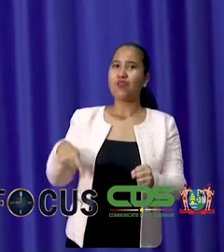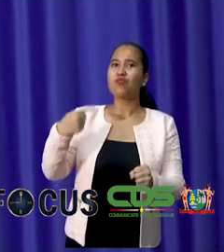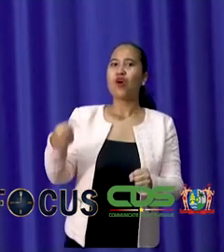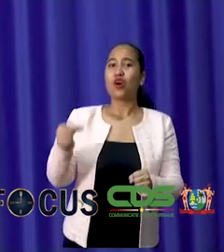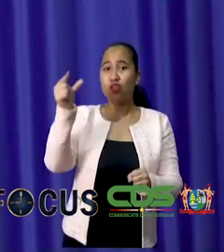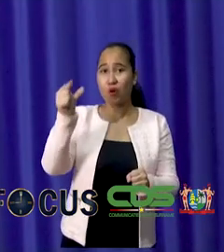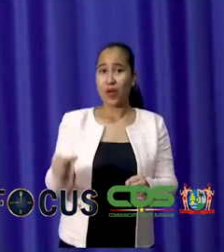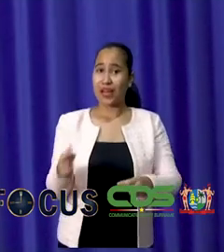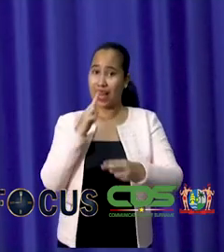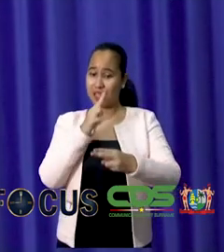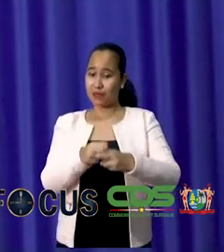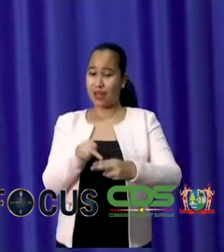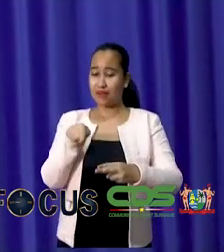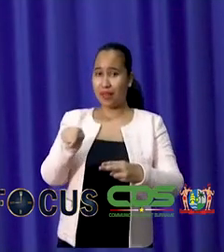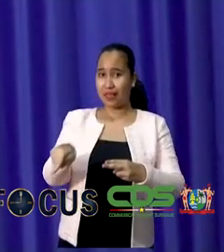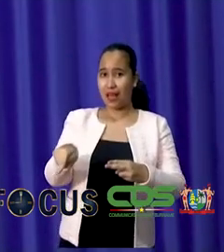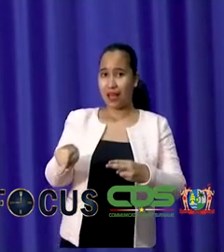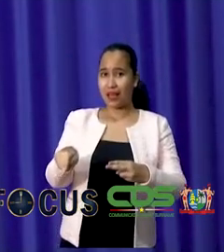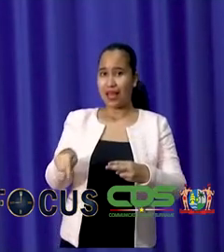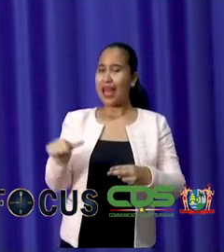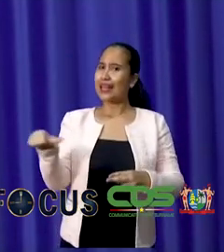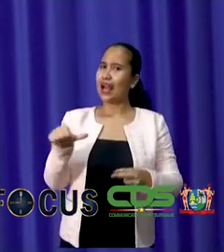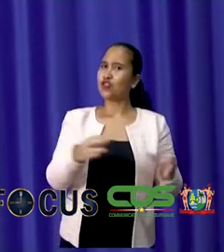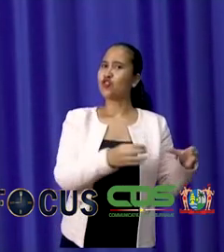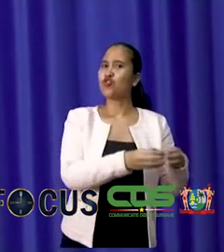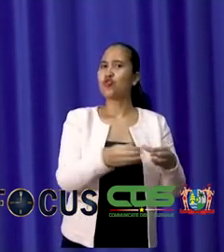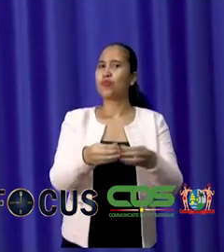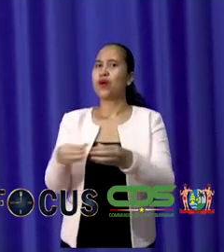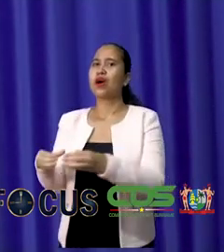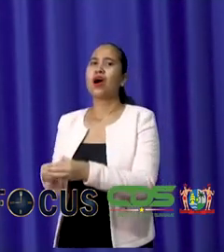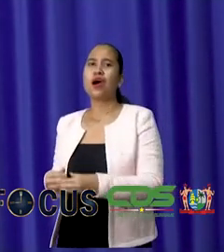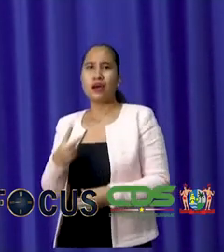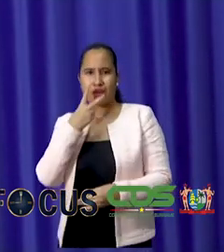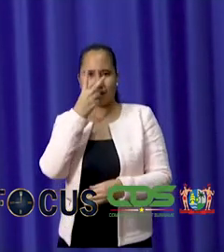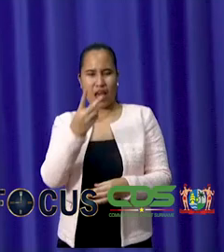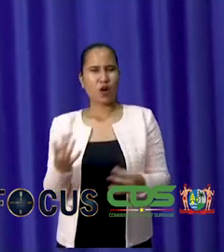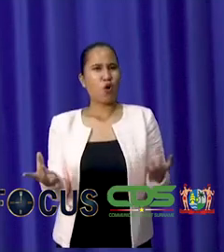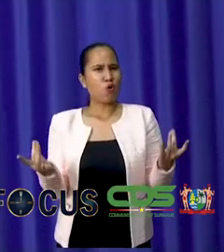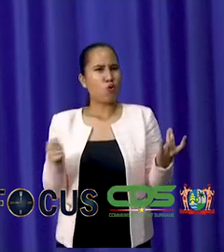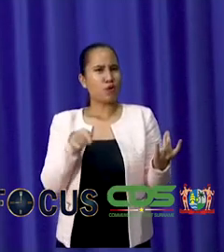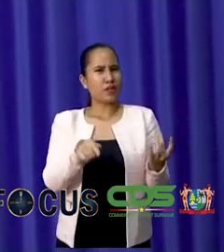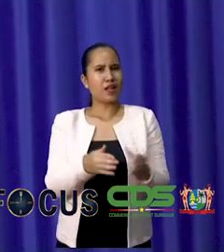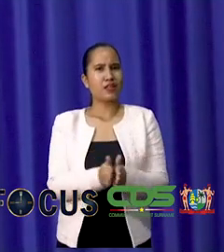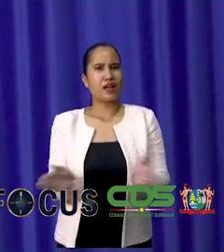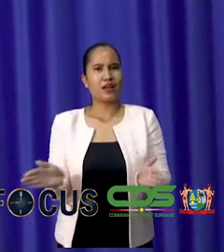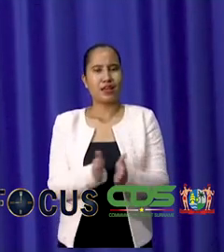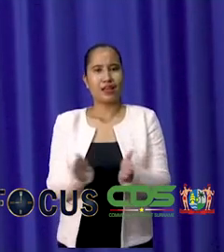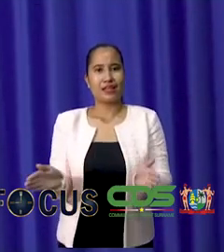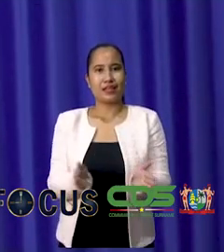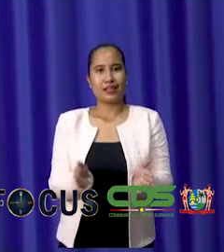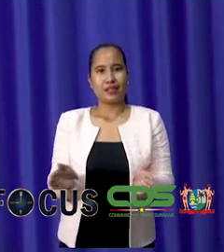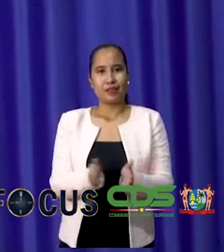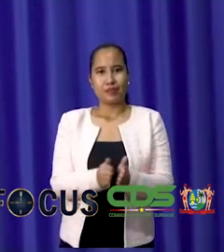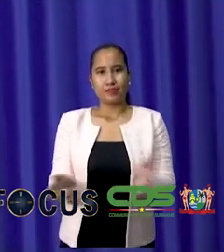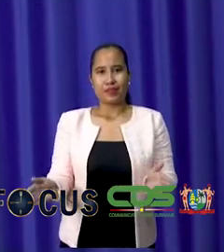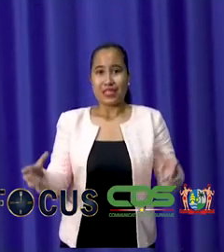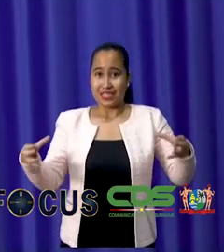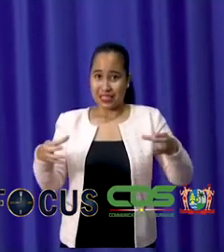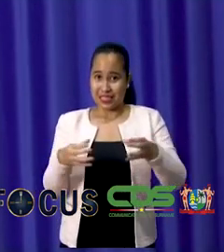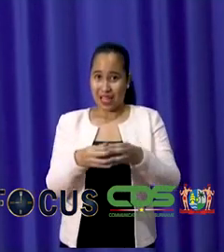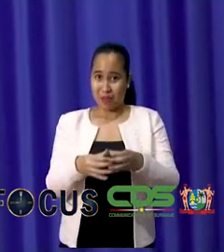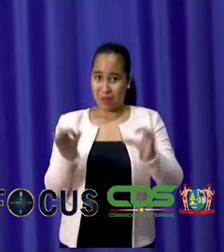haar om met andere stakeholders na te gaan hoe we dat traject naast uw formule traject